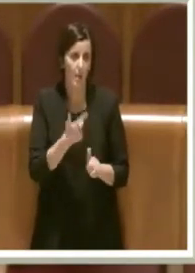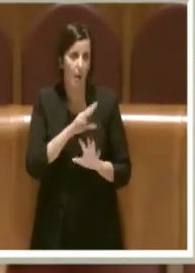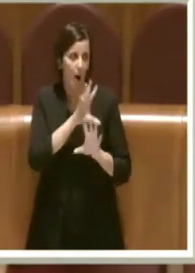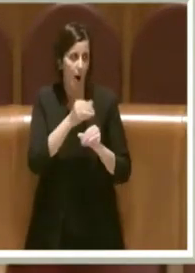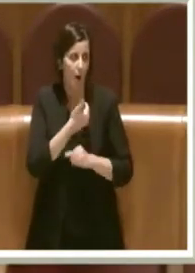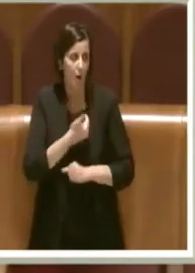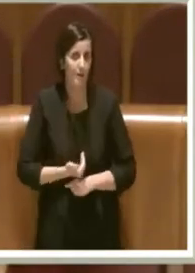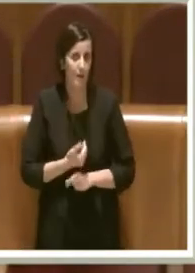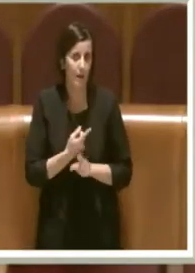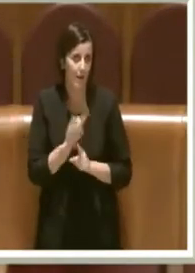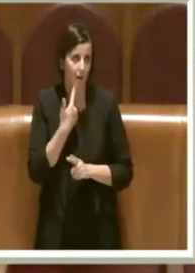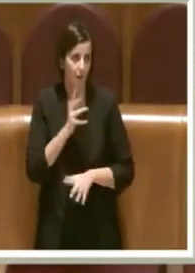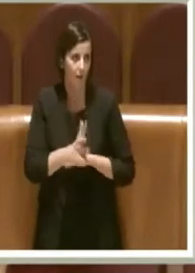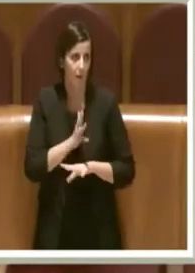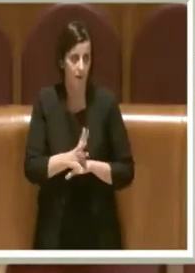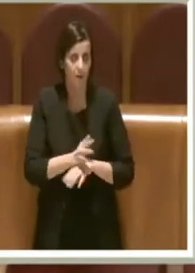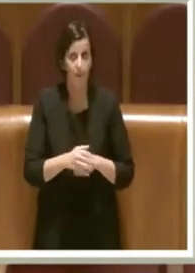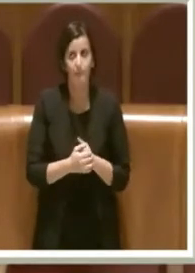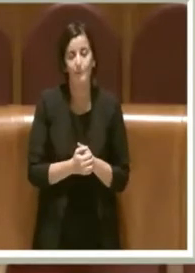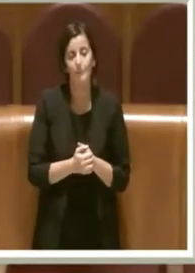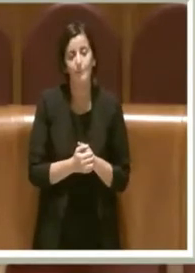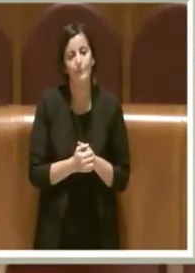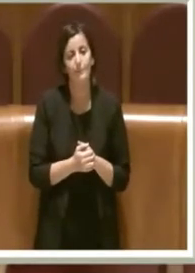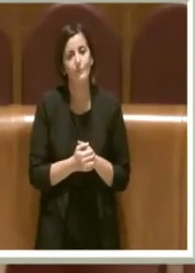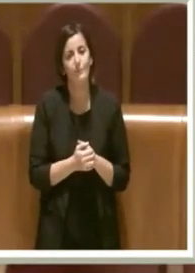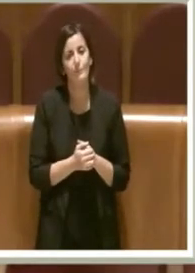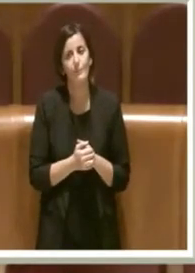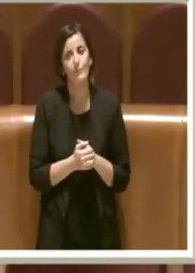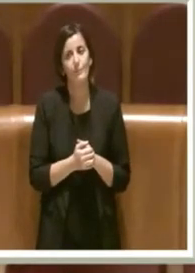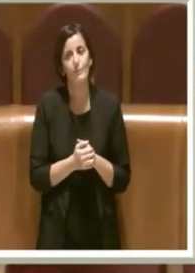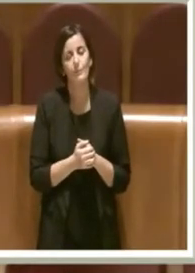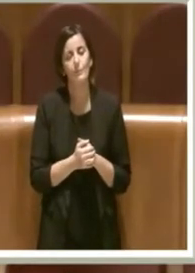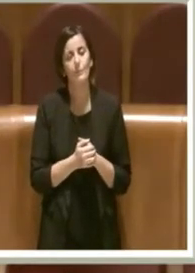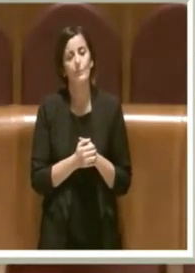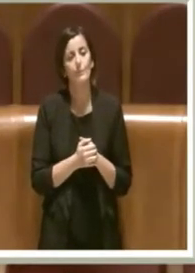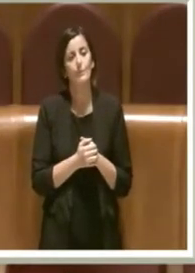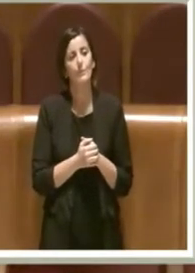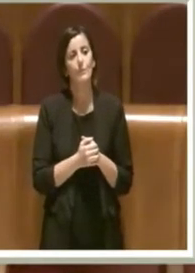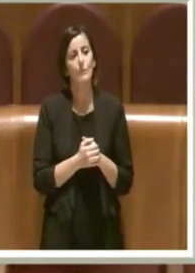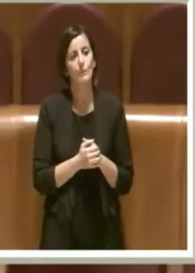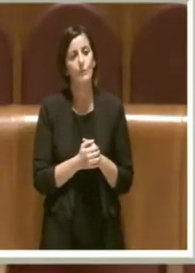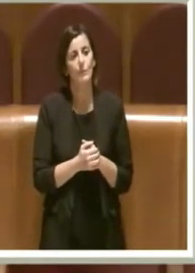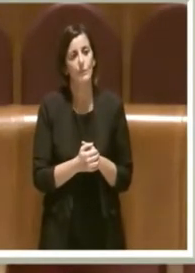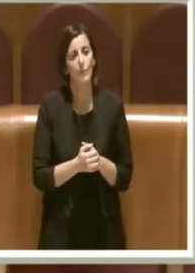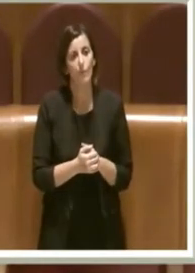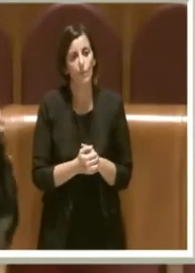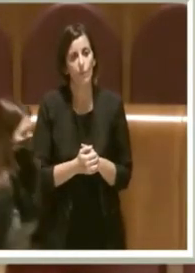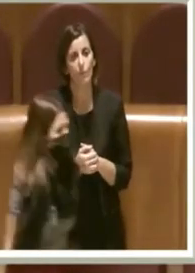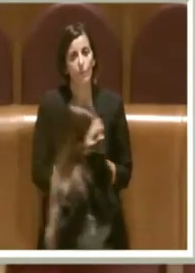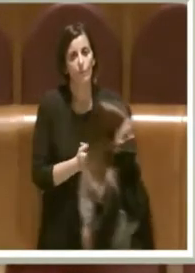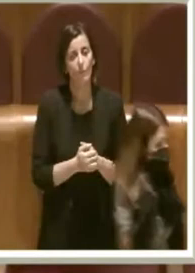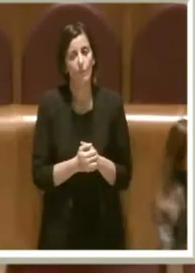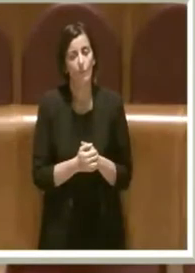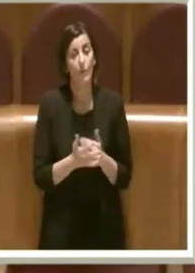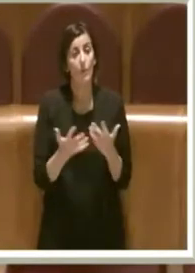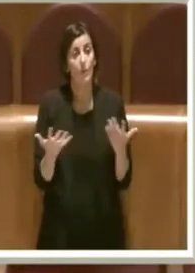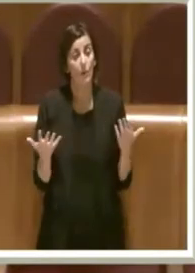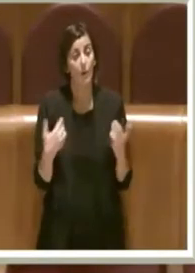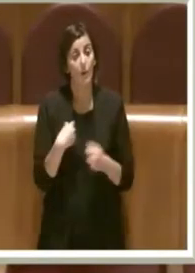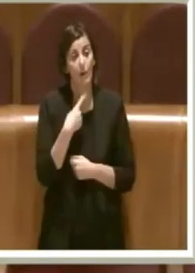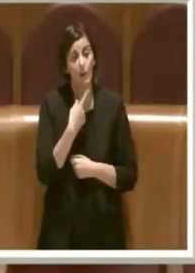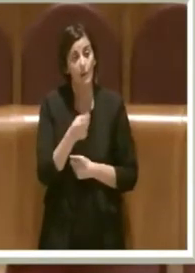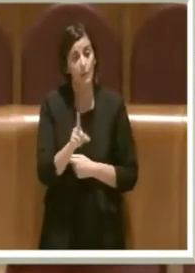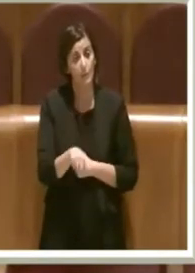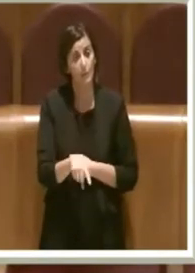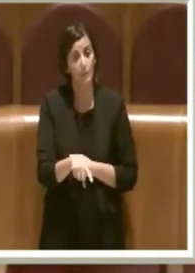però le dico anche che